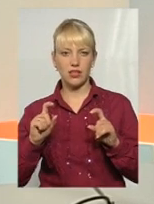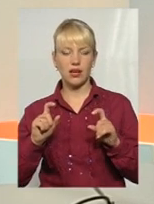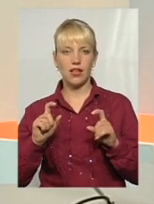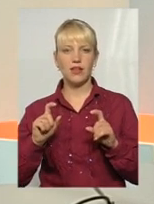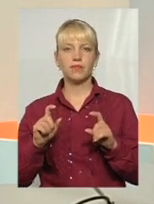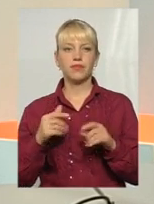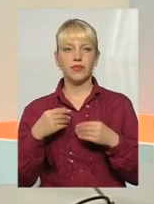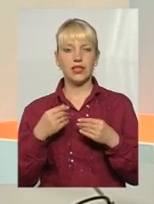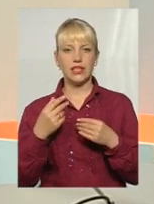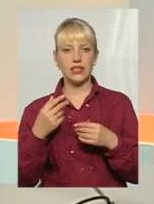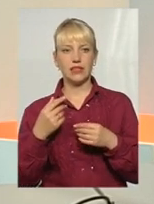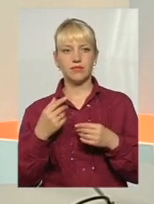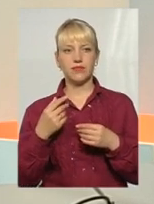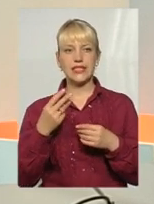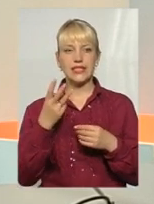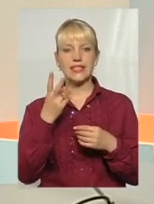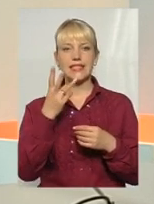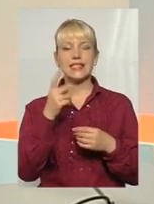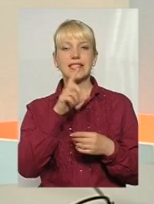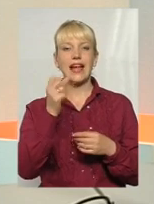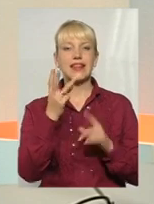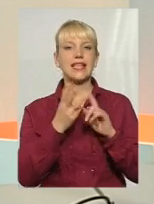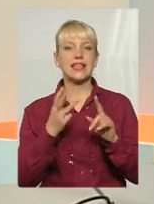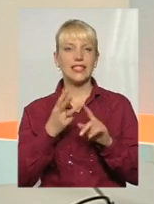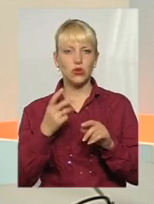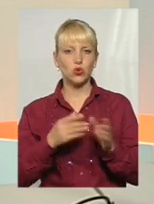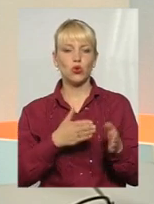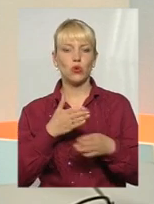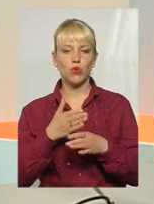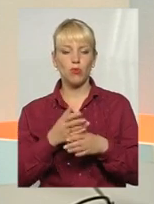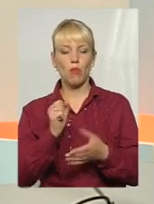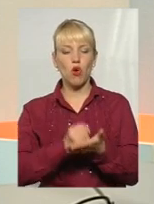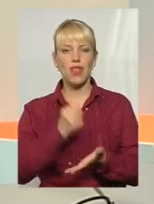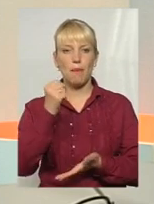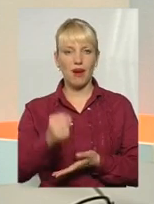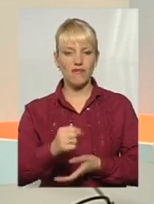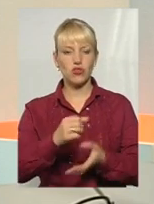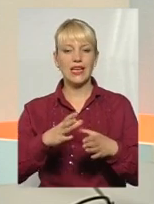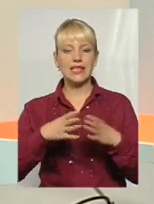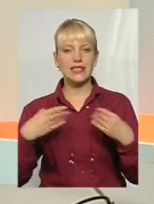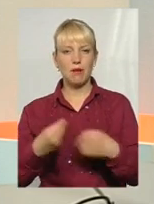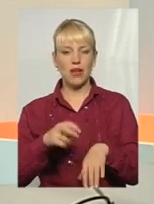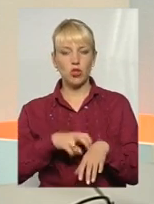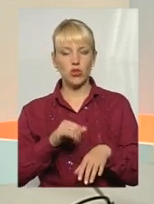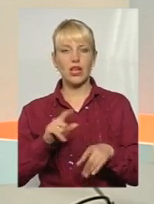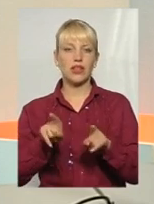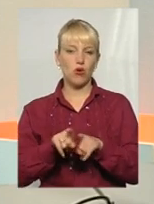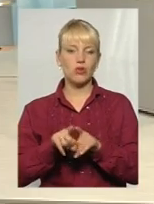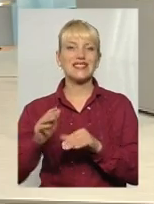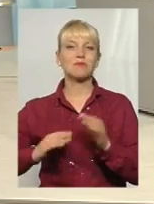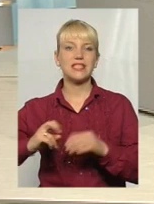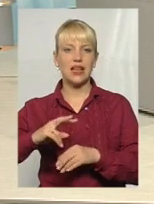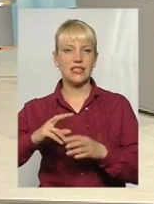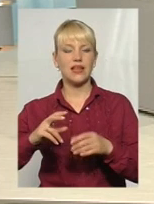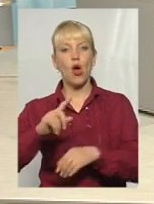допомога. За третєнну допомогу по направленню сімейного лікаря, а також спеціаліста поліклініки на